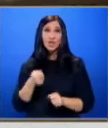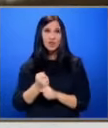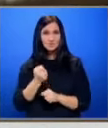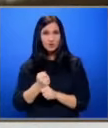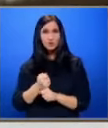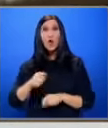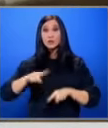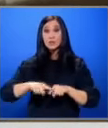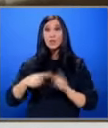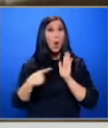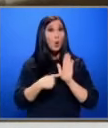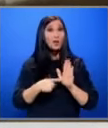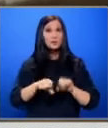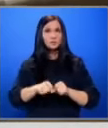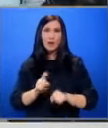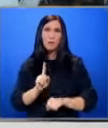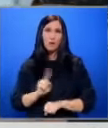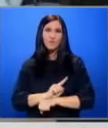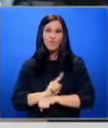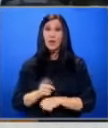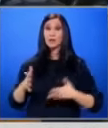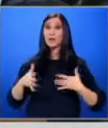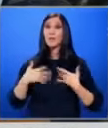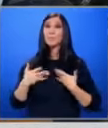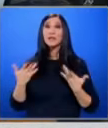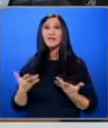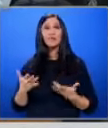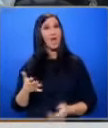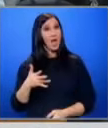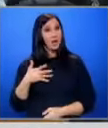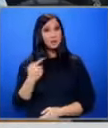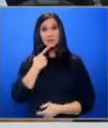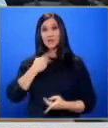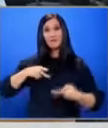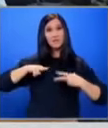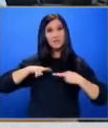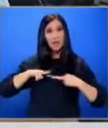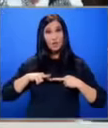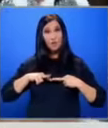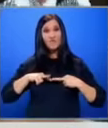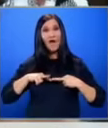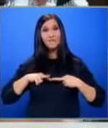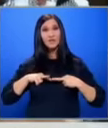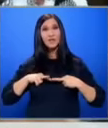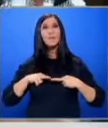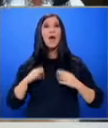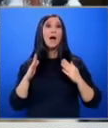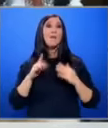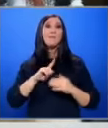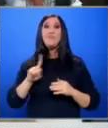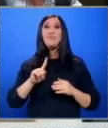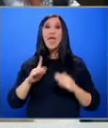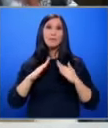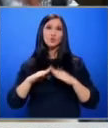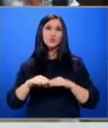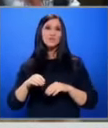оказана на пострадалите могат веднага да предивят иск за възстановление на неимуществените им вреди